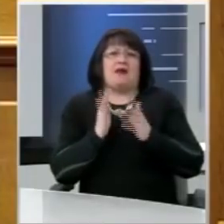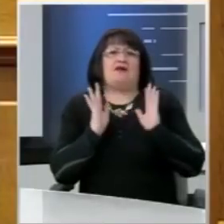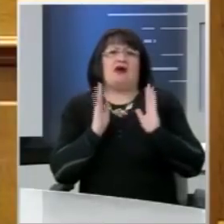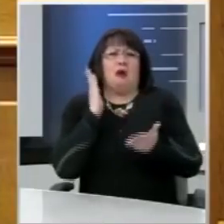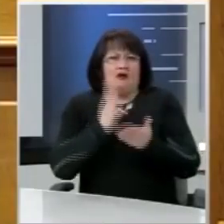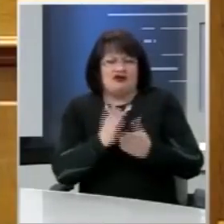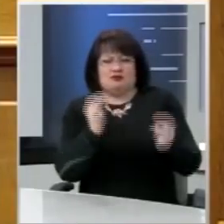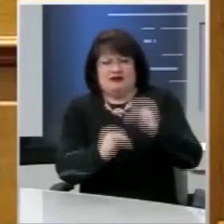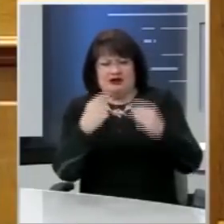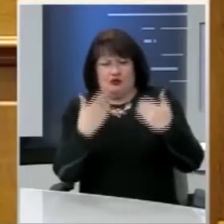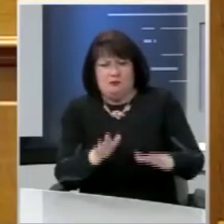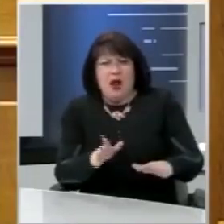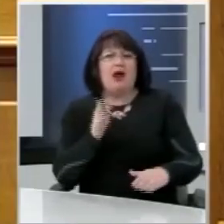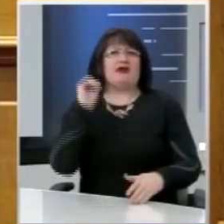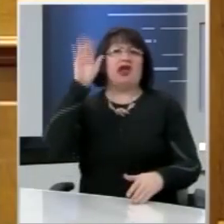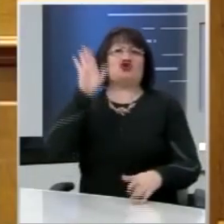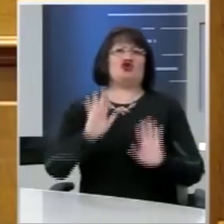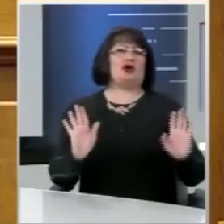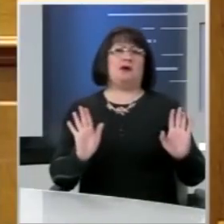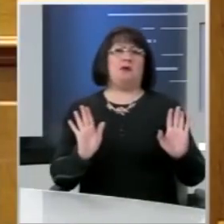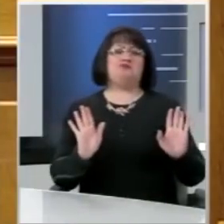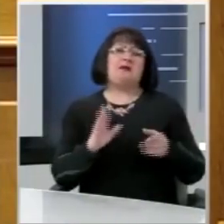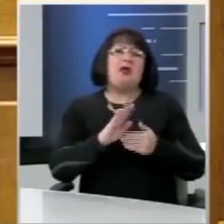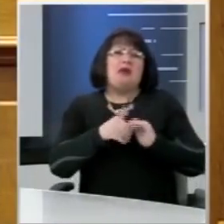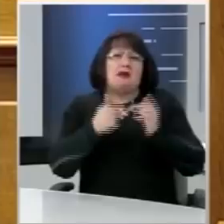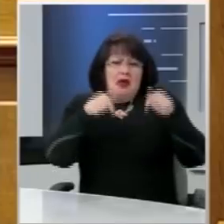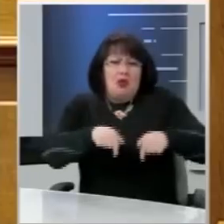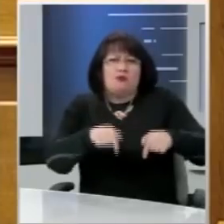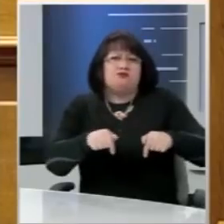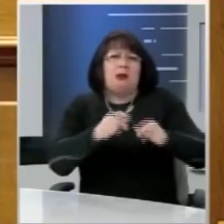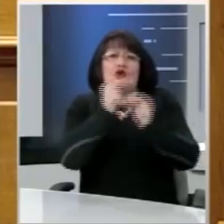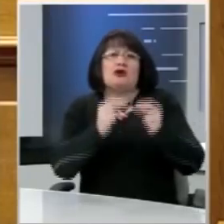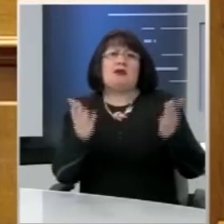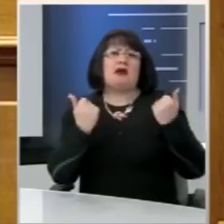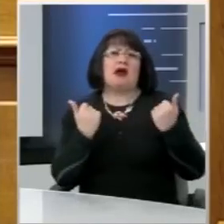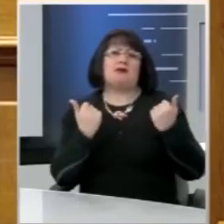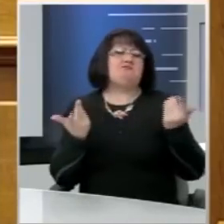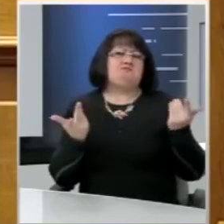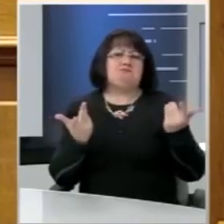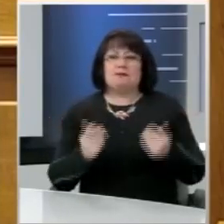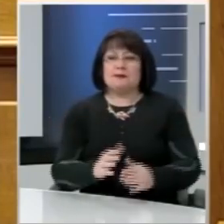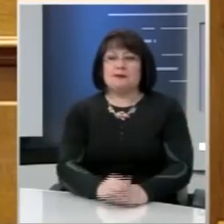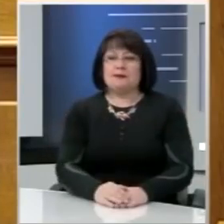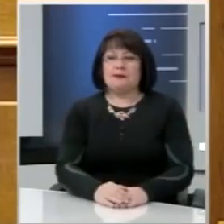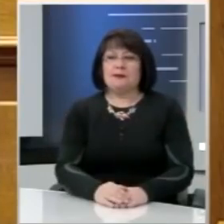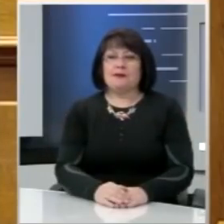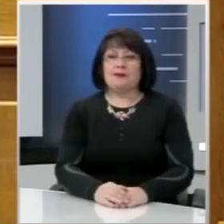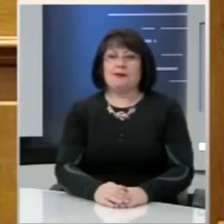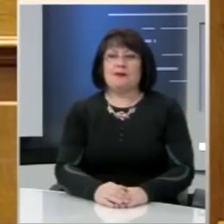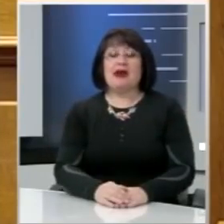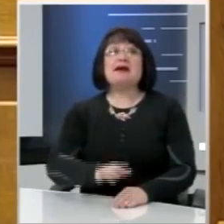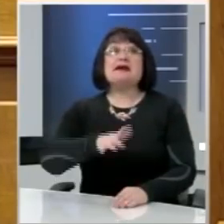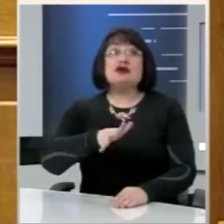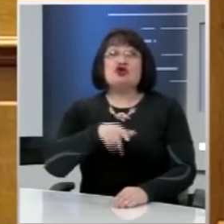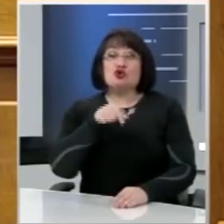επιλογές. Καμιά επιπτώση για αυτές τους τις επιλογές. Αυτό θα άνοιγε, μπορεί να ανοίξει το